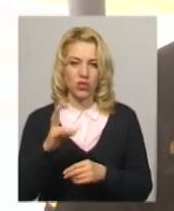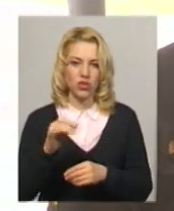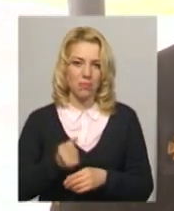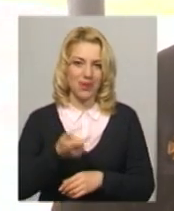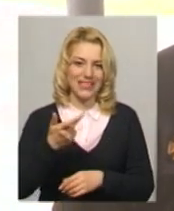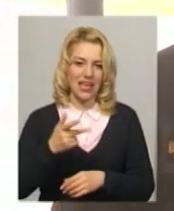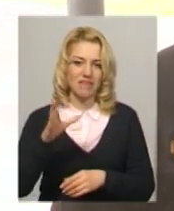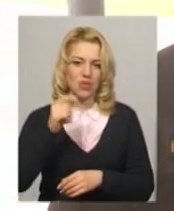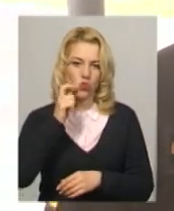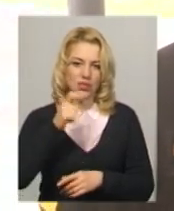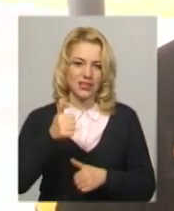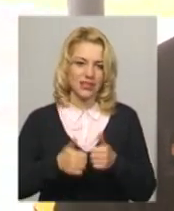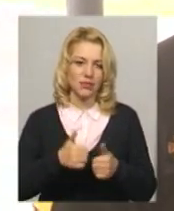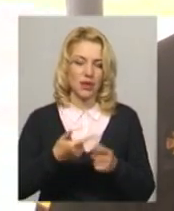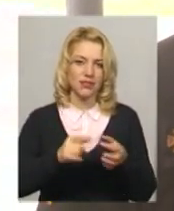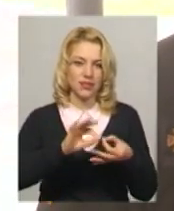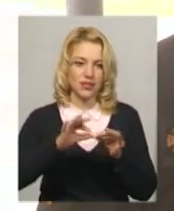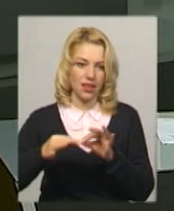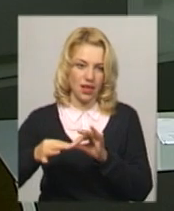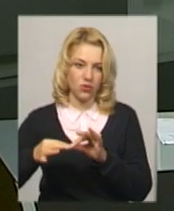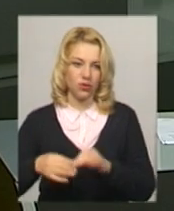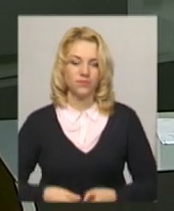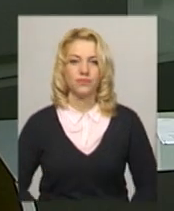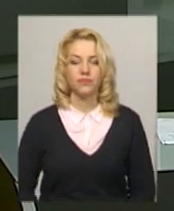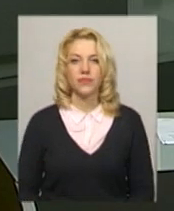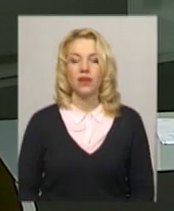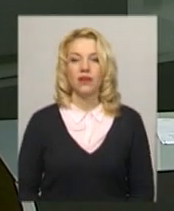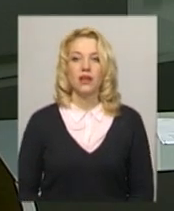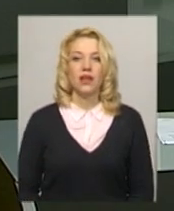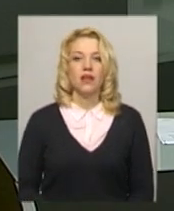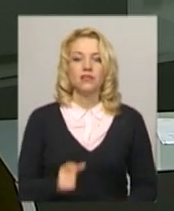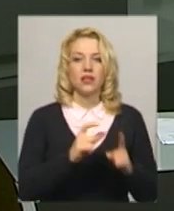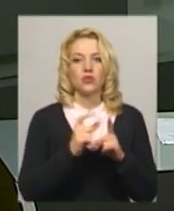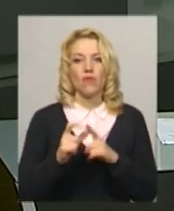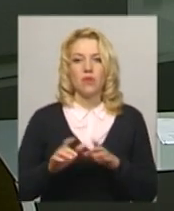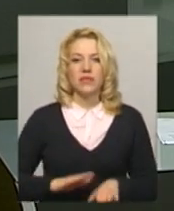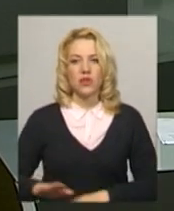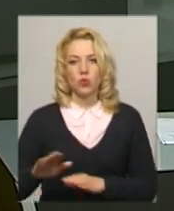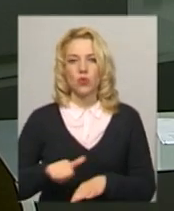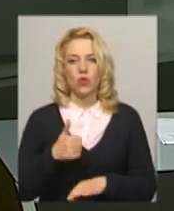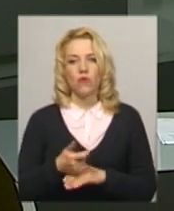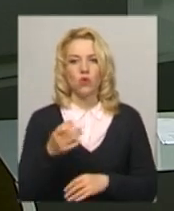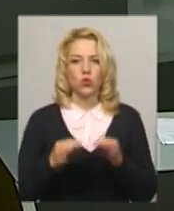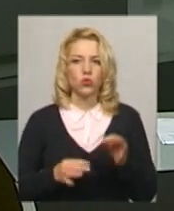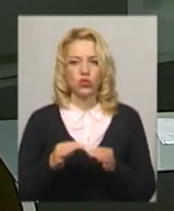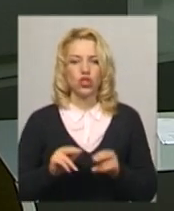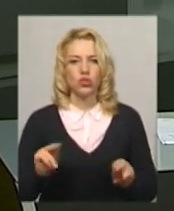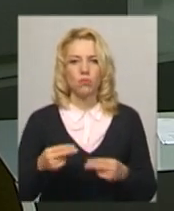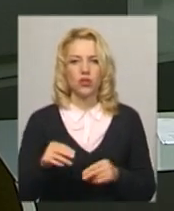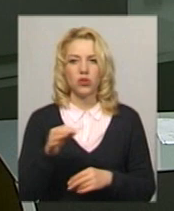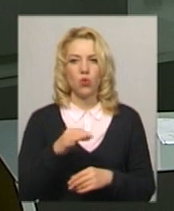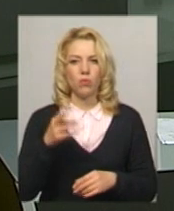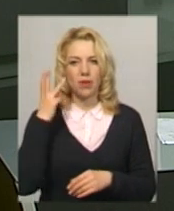всеукраїнських змагань – це дуже складно. За словами заступника головного судді чемпіонату області,